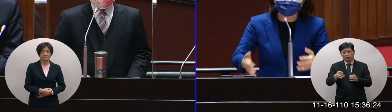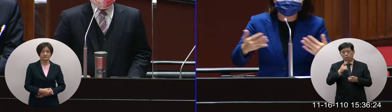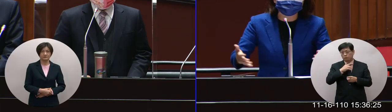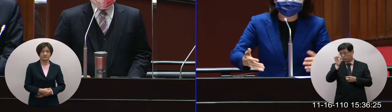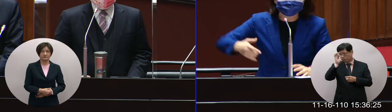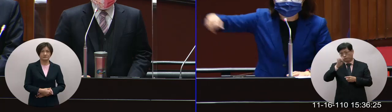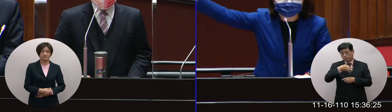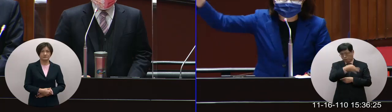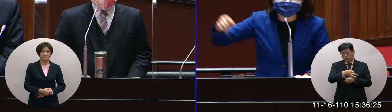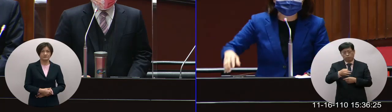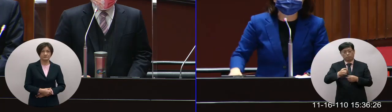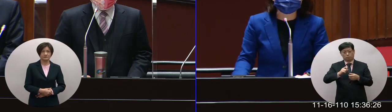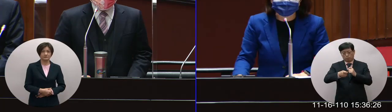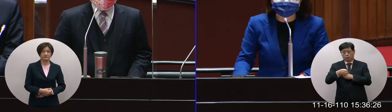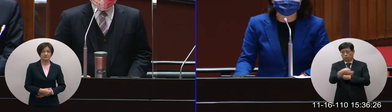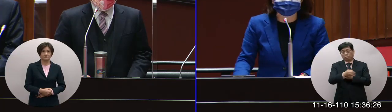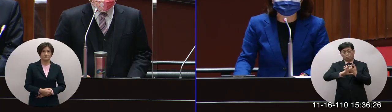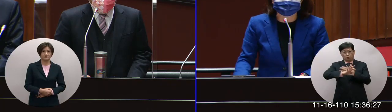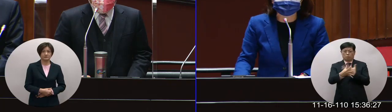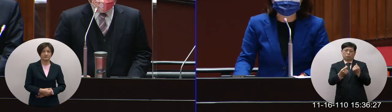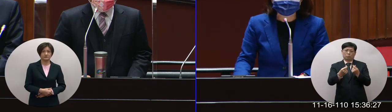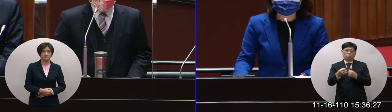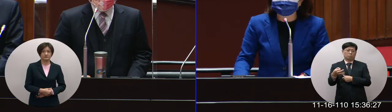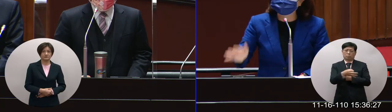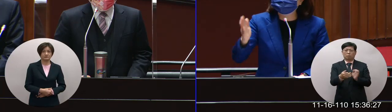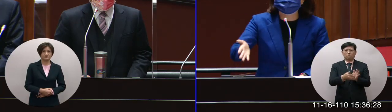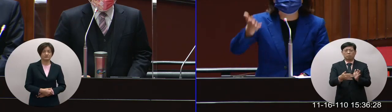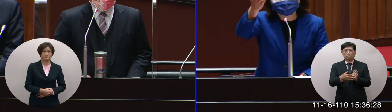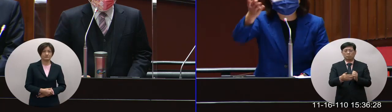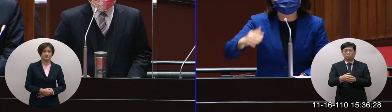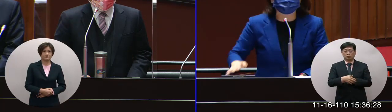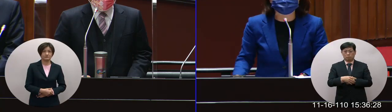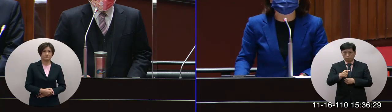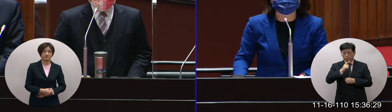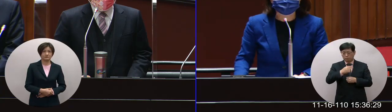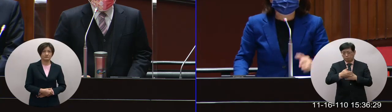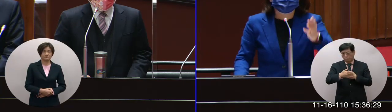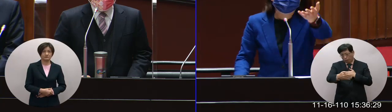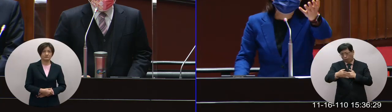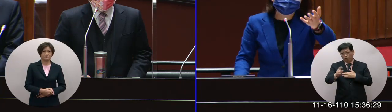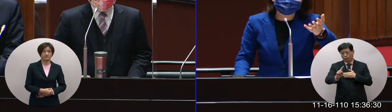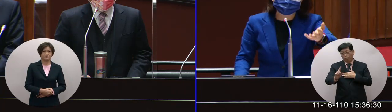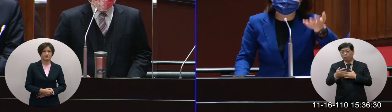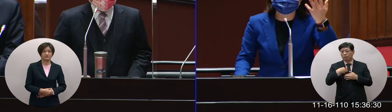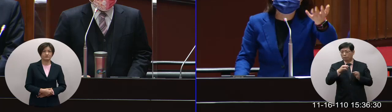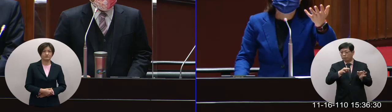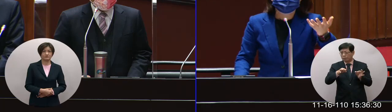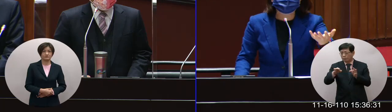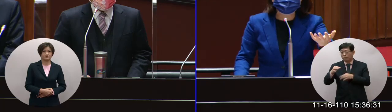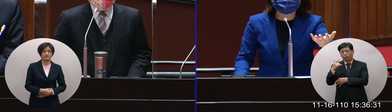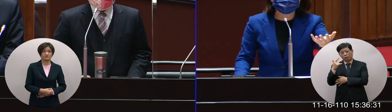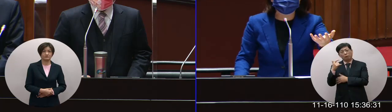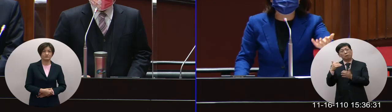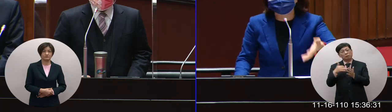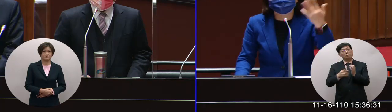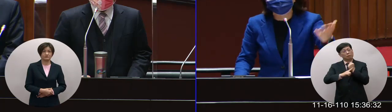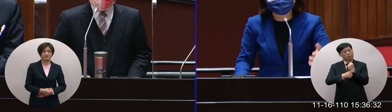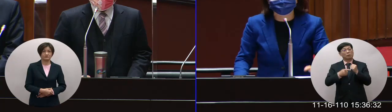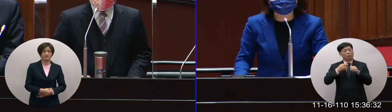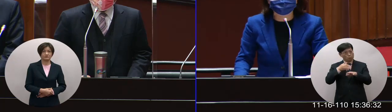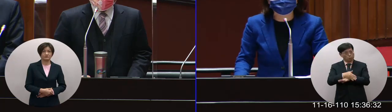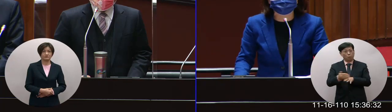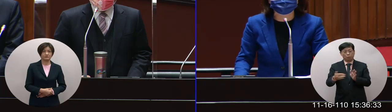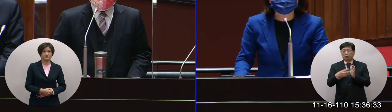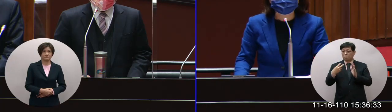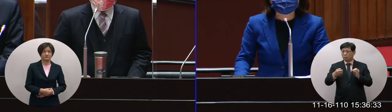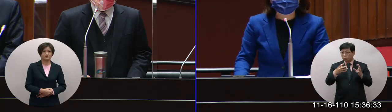了碳稅我們不收也是被國外收走而已啊可是這件事情進度到底什麼你們還要拖嗎要等到應應法修完才